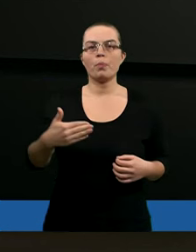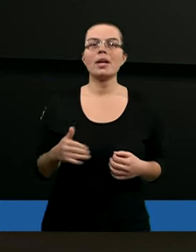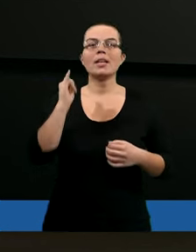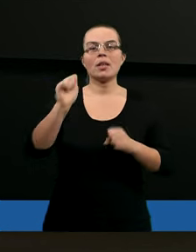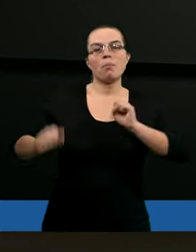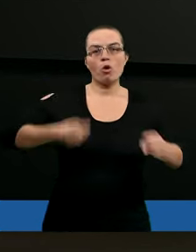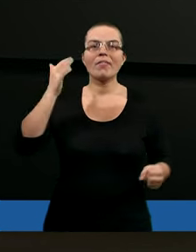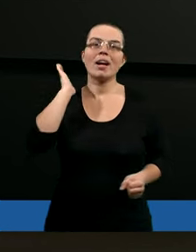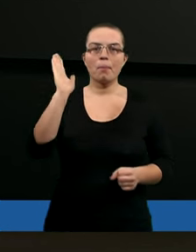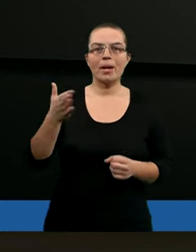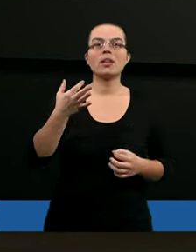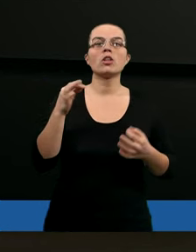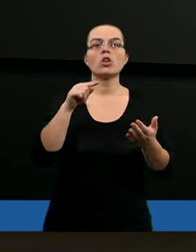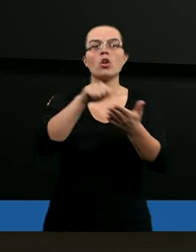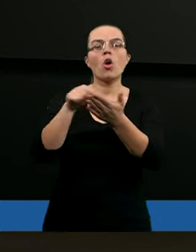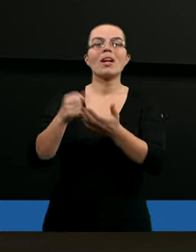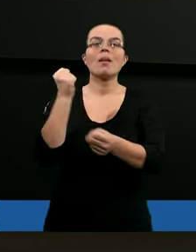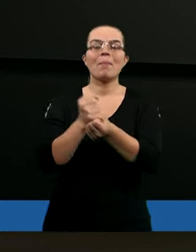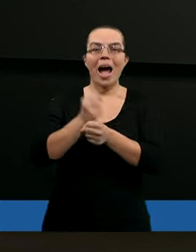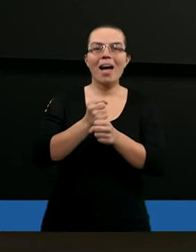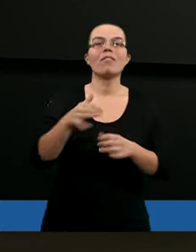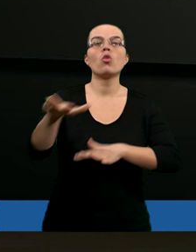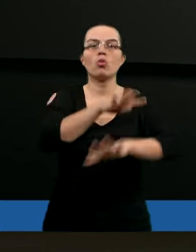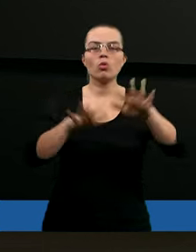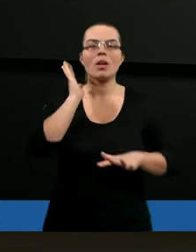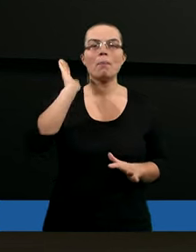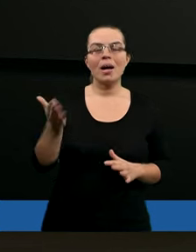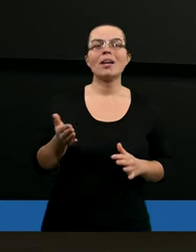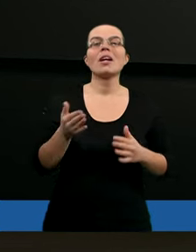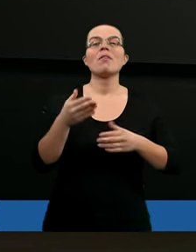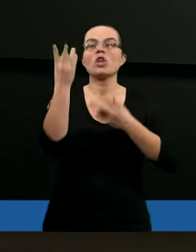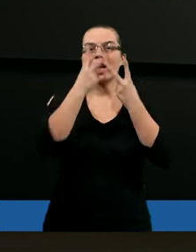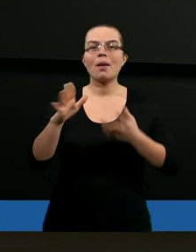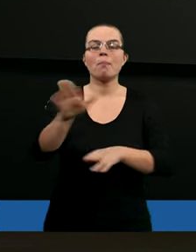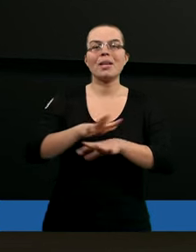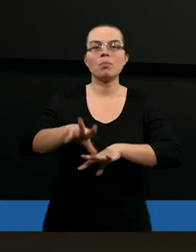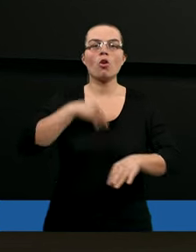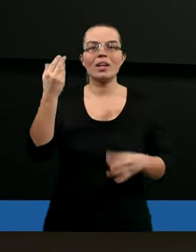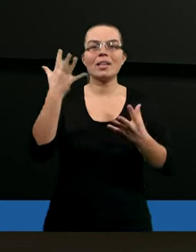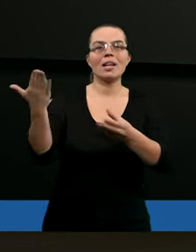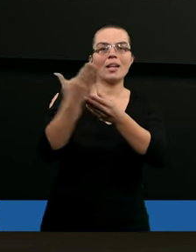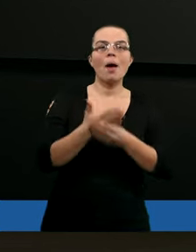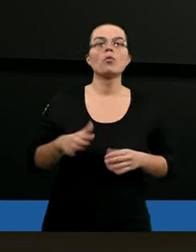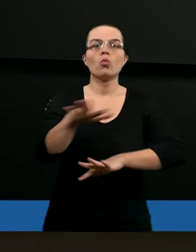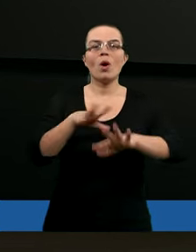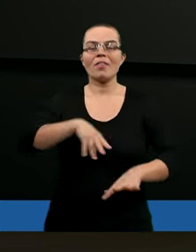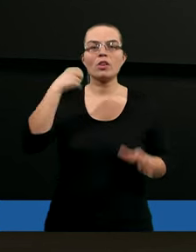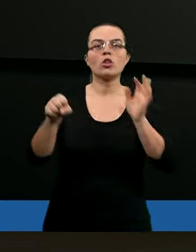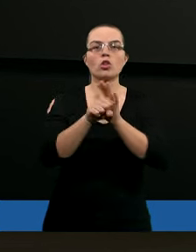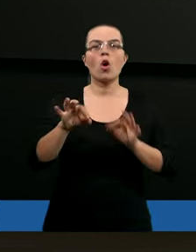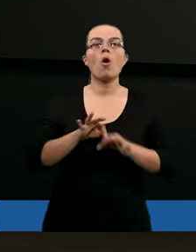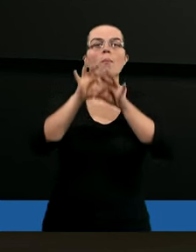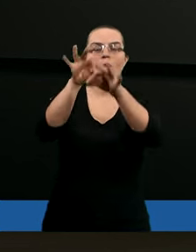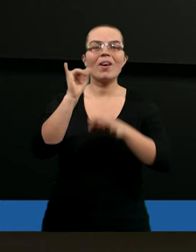I ponieważ będziemy dotykać spraw duchowych, będziemy czytać Pismo Święte, chcemy poprosić Ducha Świętego o